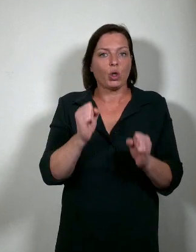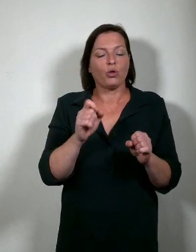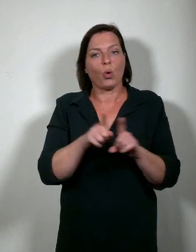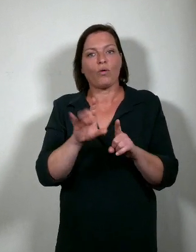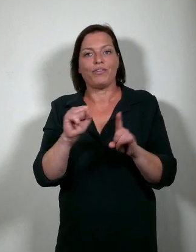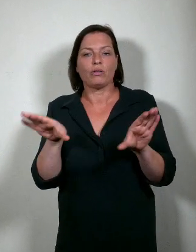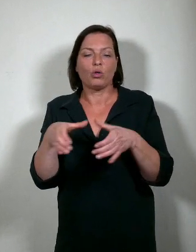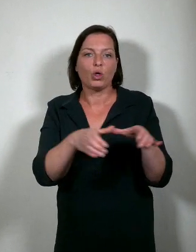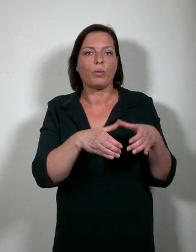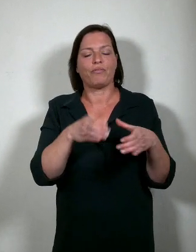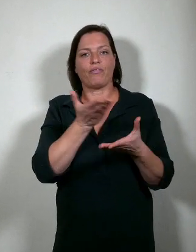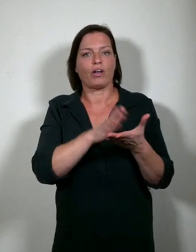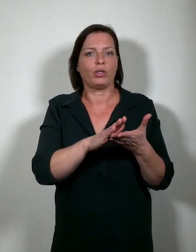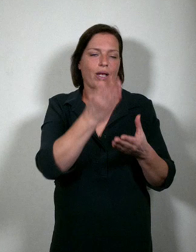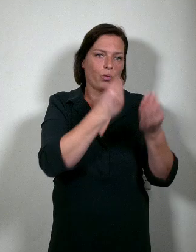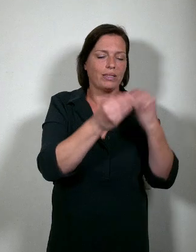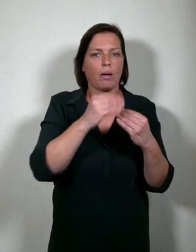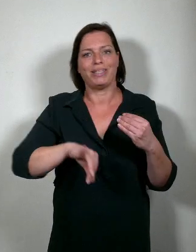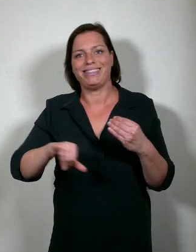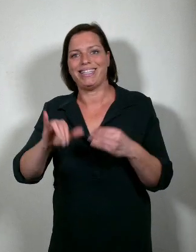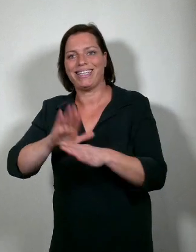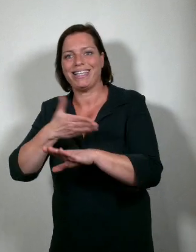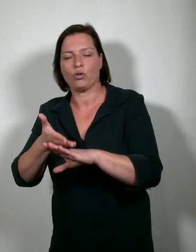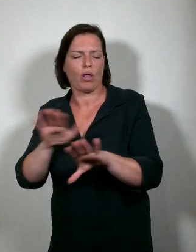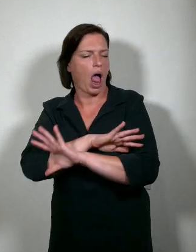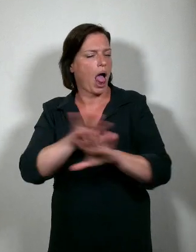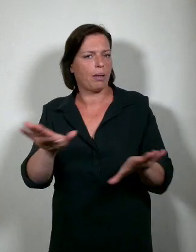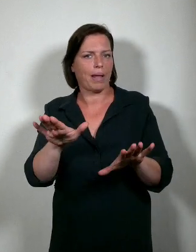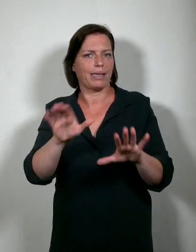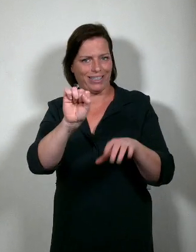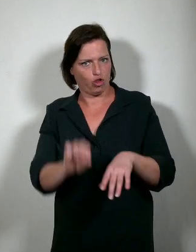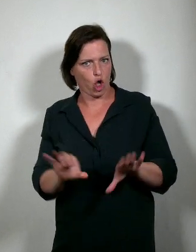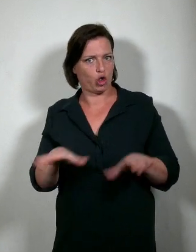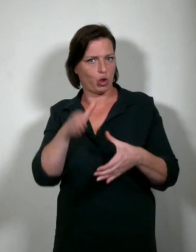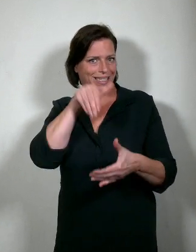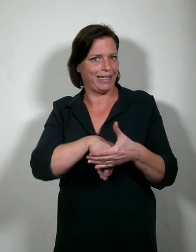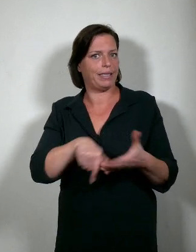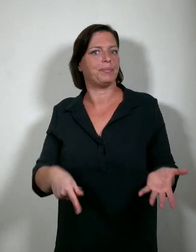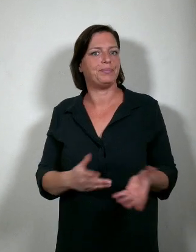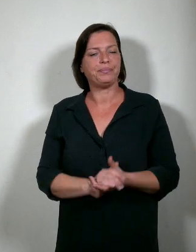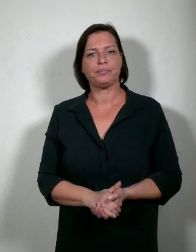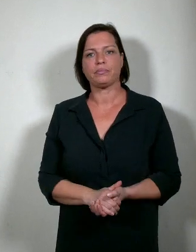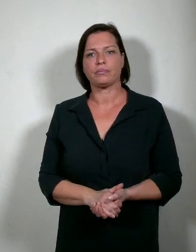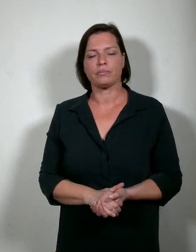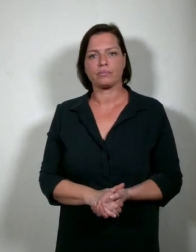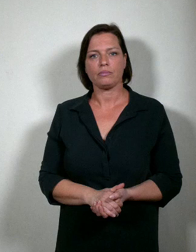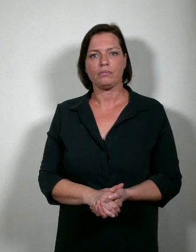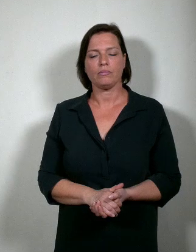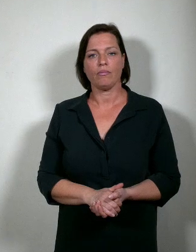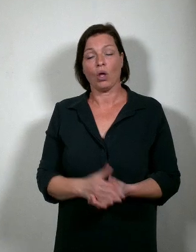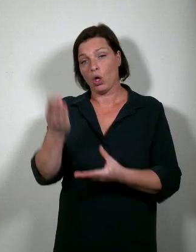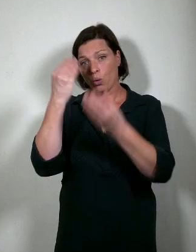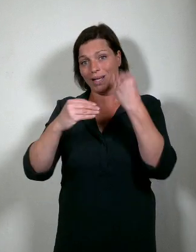de faculteit wetenschappen en de faculteit diergeneeskunde, die komen allemaal in de zuidcluster terecht. Op het